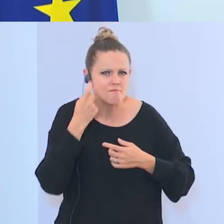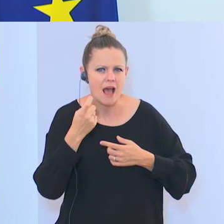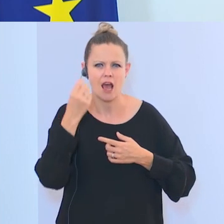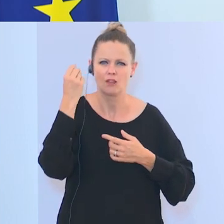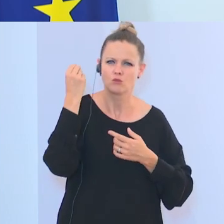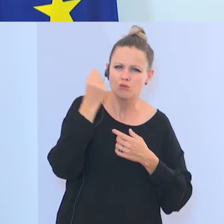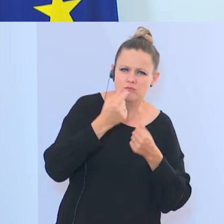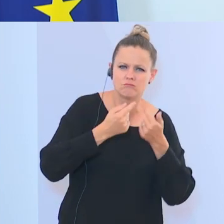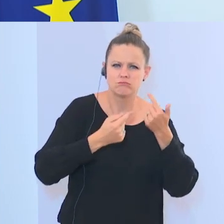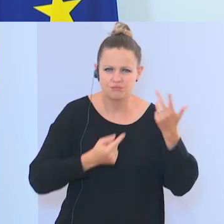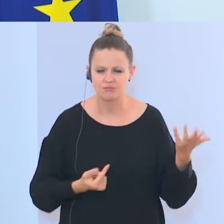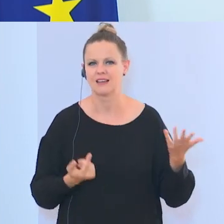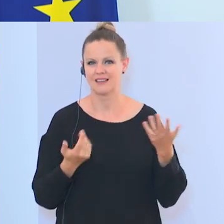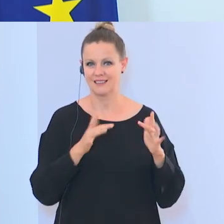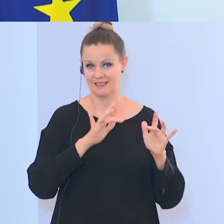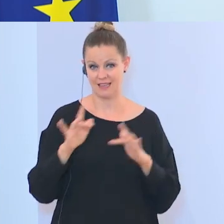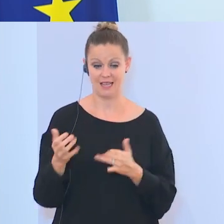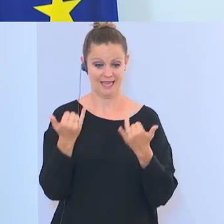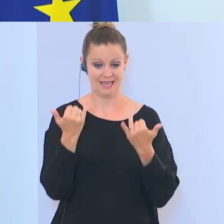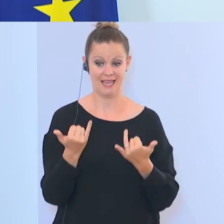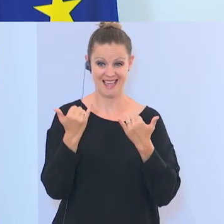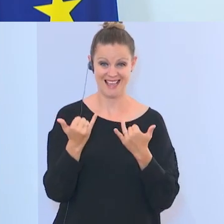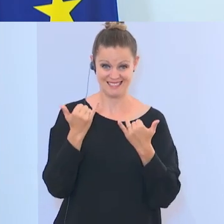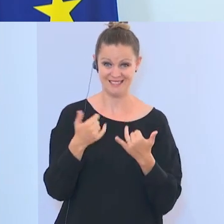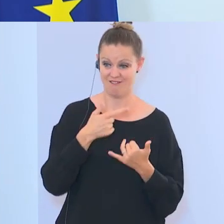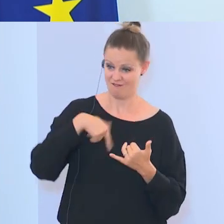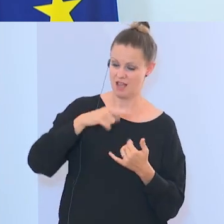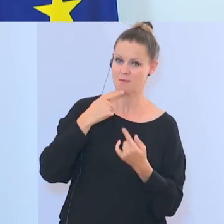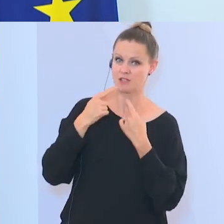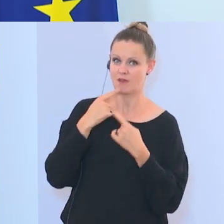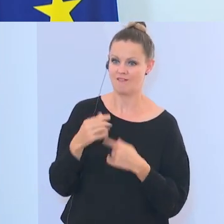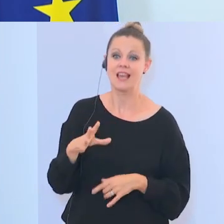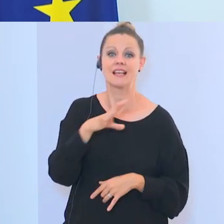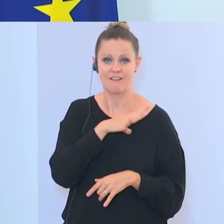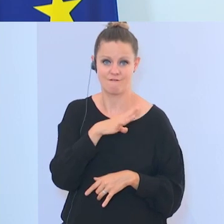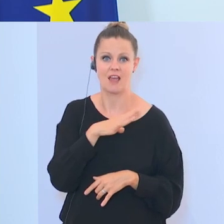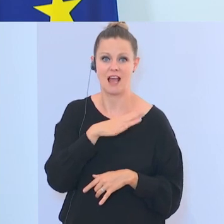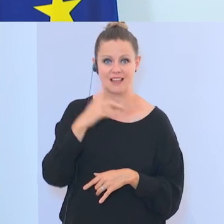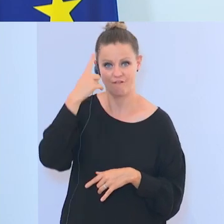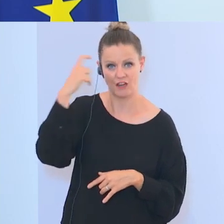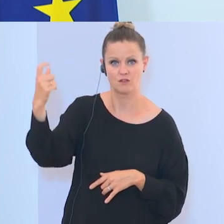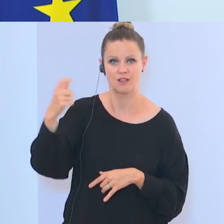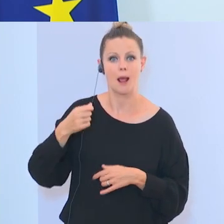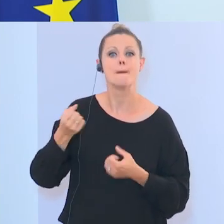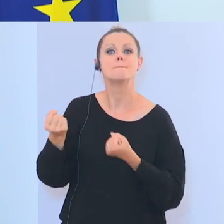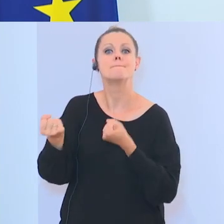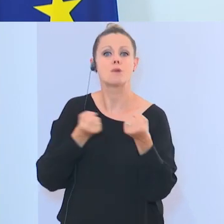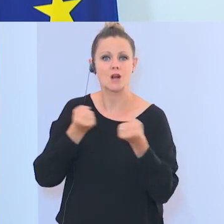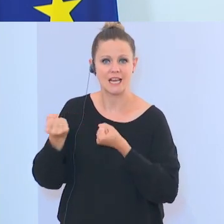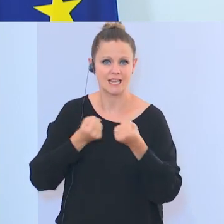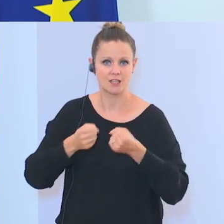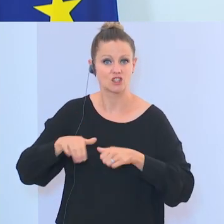und worüber wir hier reden, wir reden über eine gefährliche Ideologie des politischen Islams und nicht über den